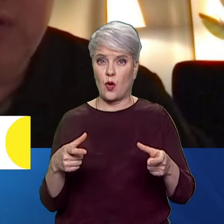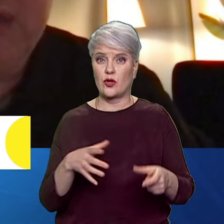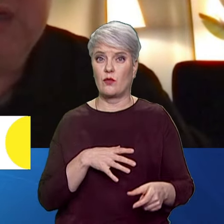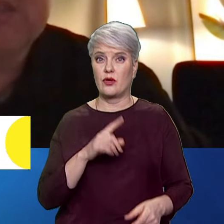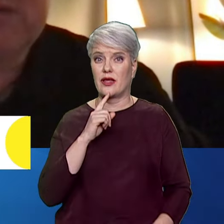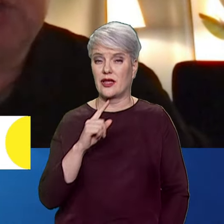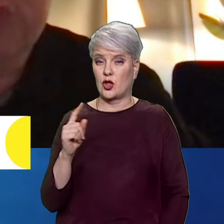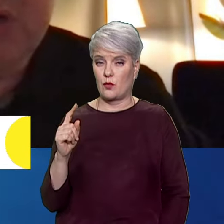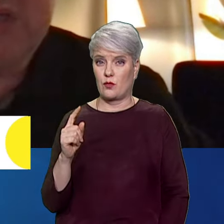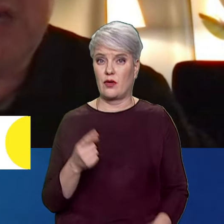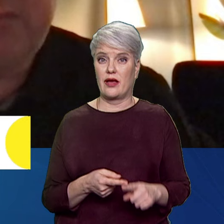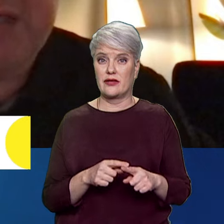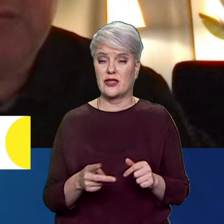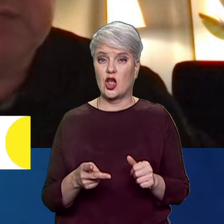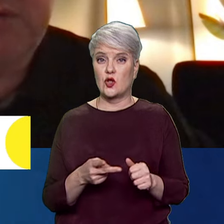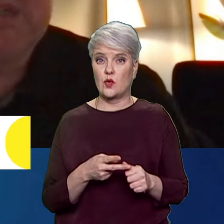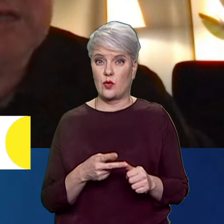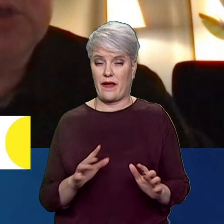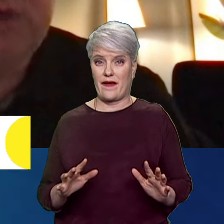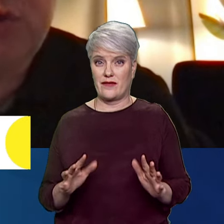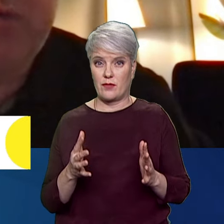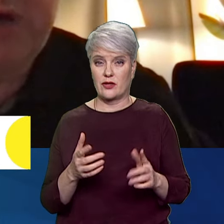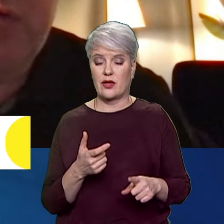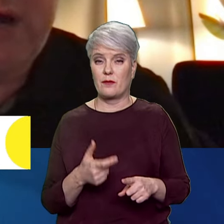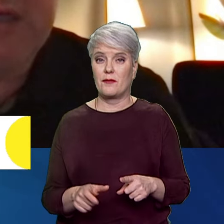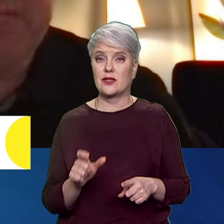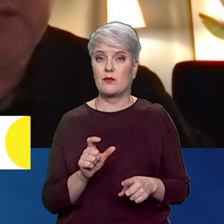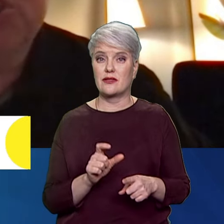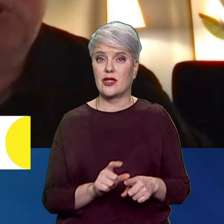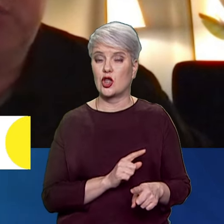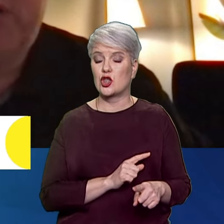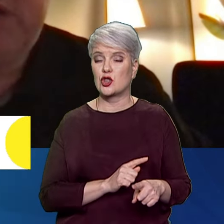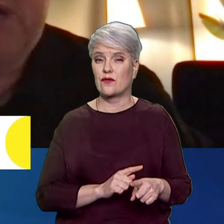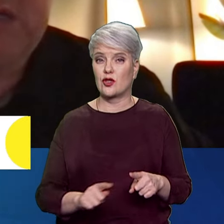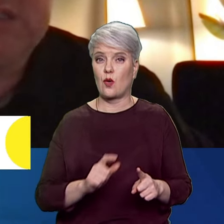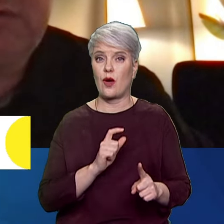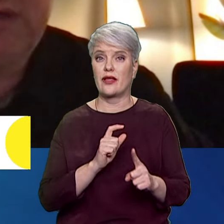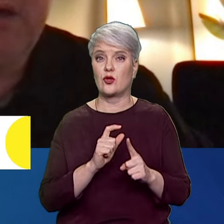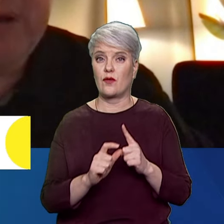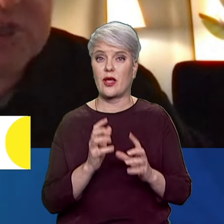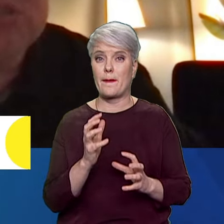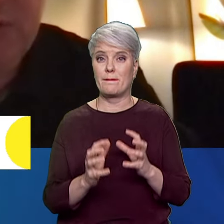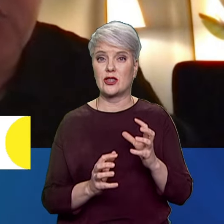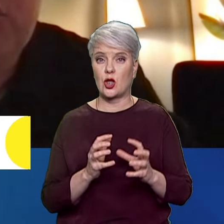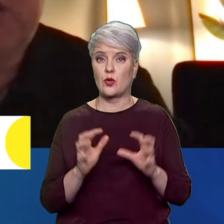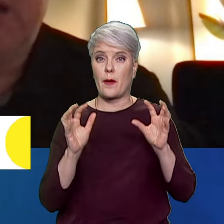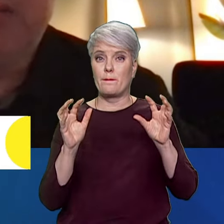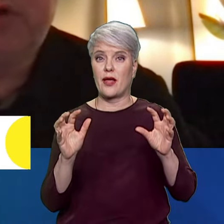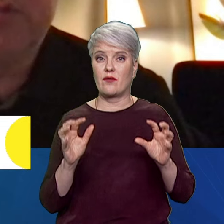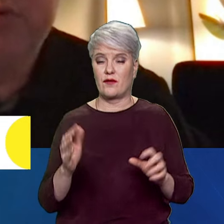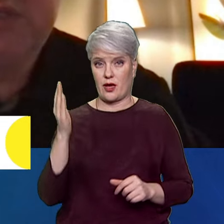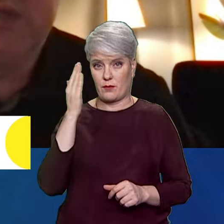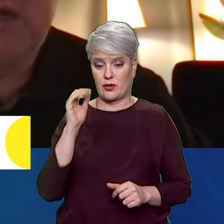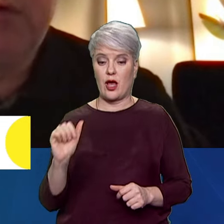тому. І це вже другий такий випадок безпрецедентно швидкого реагування міжнародно-правових механізмів. Перший – це були ордери